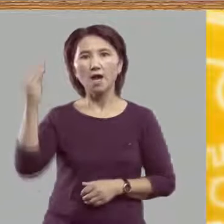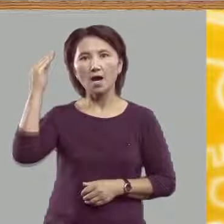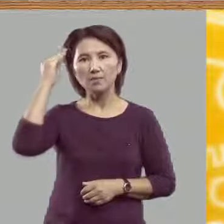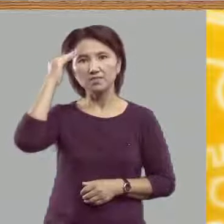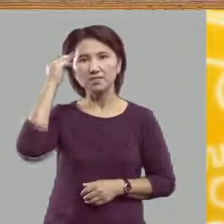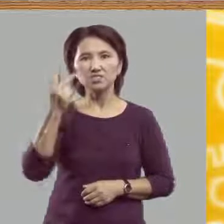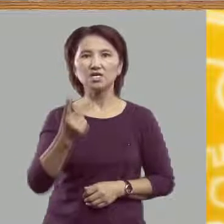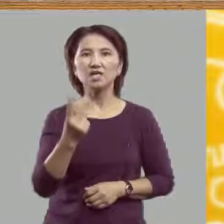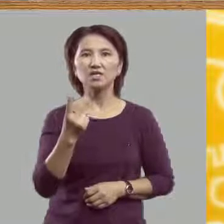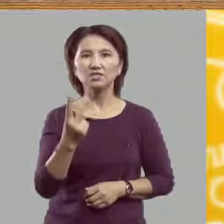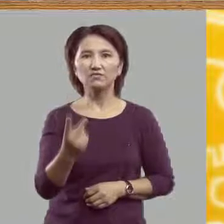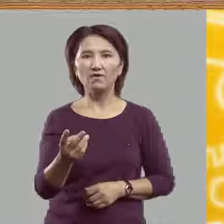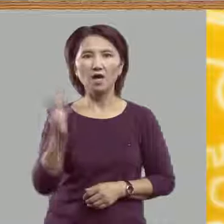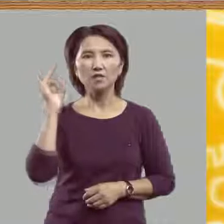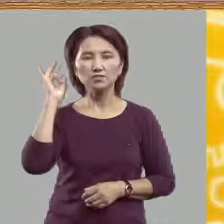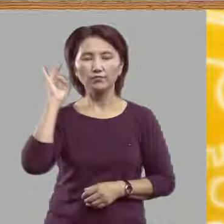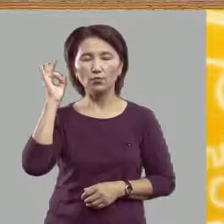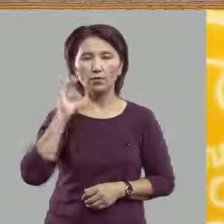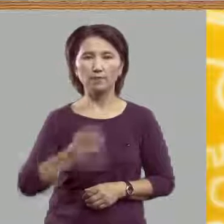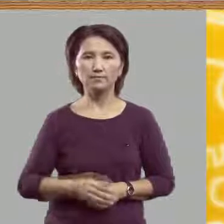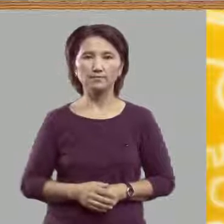два звука.